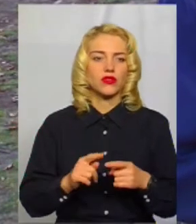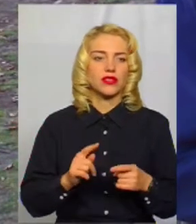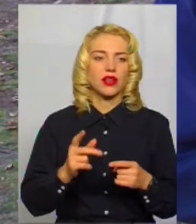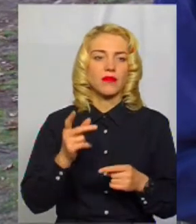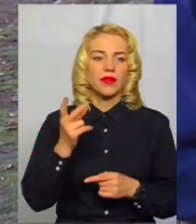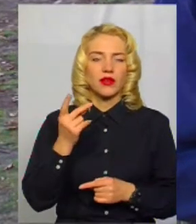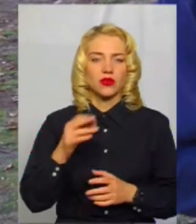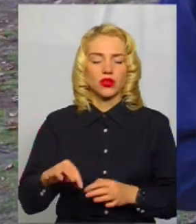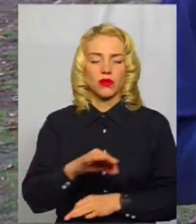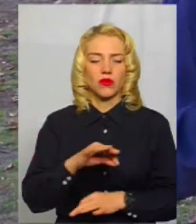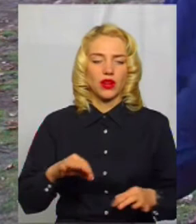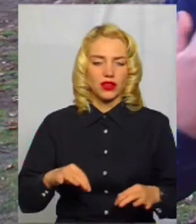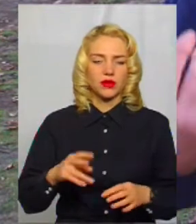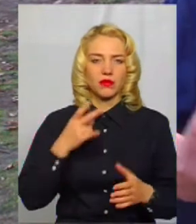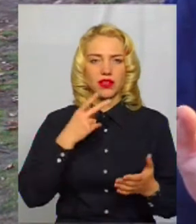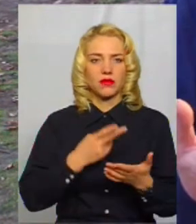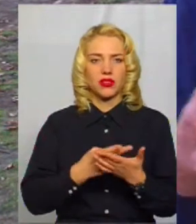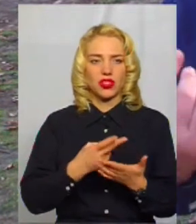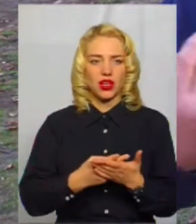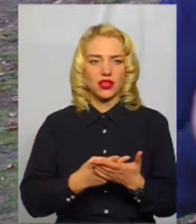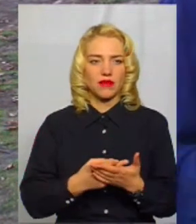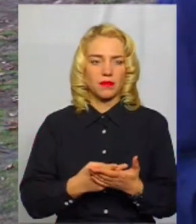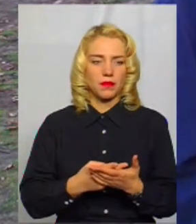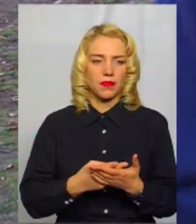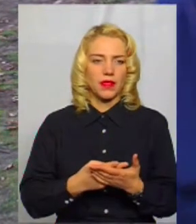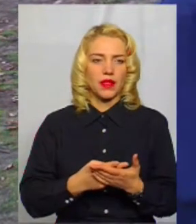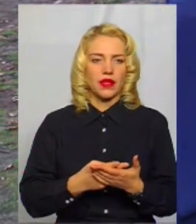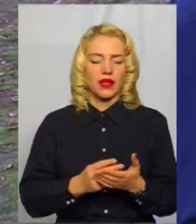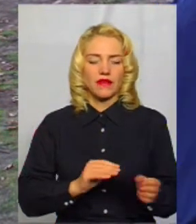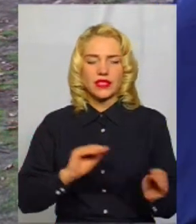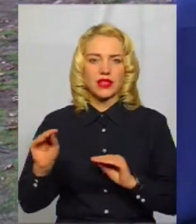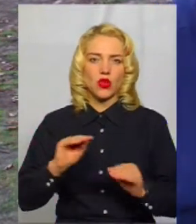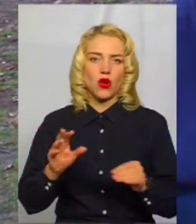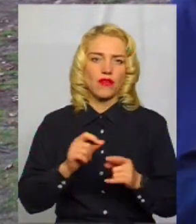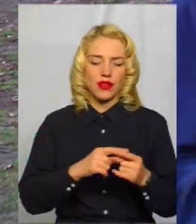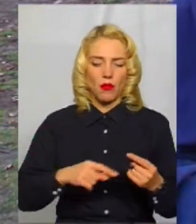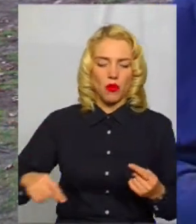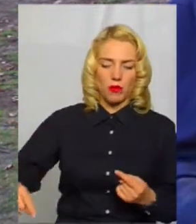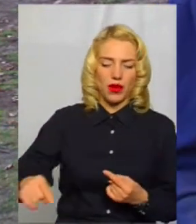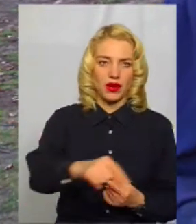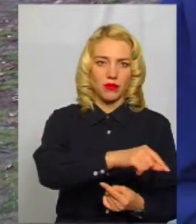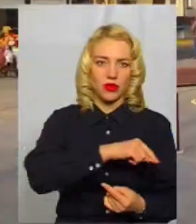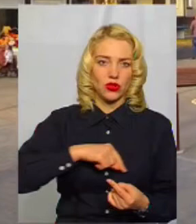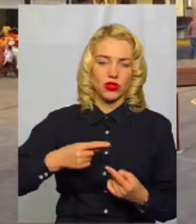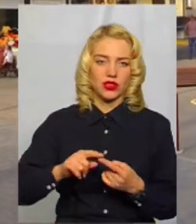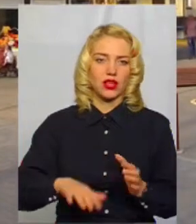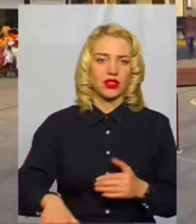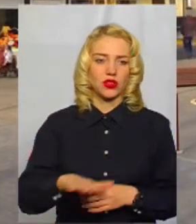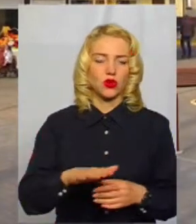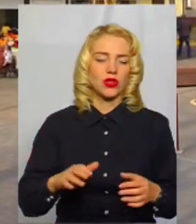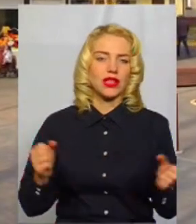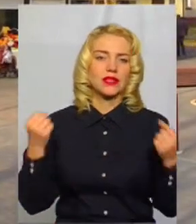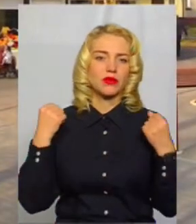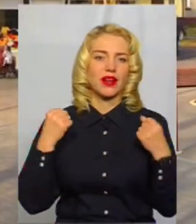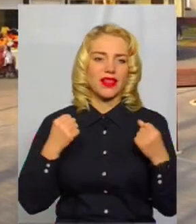встановлення по периметру цієї території встановлення тренажерів. Спортивно